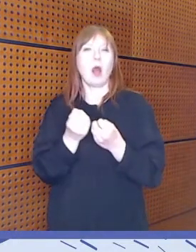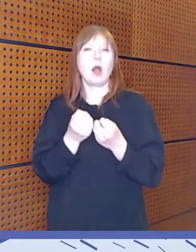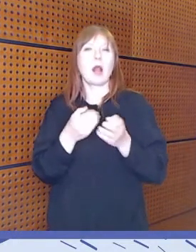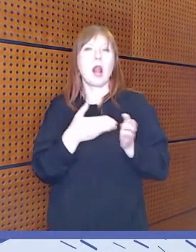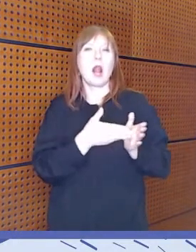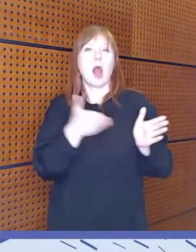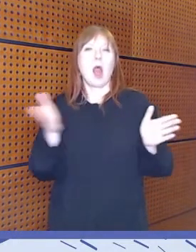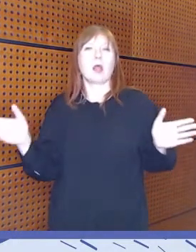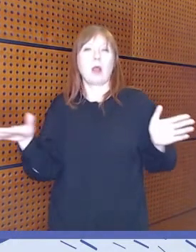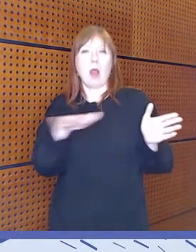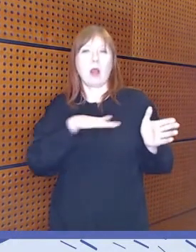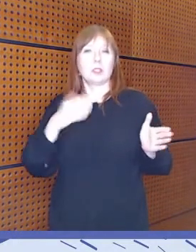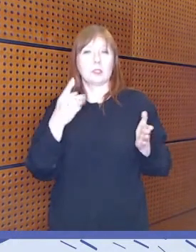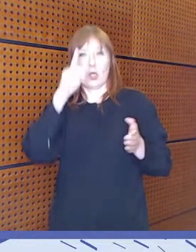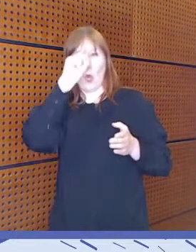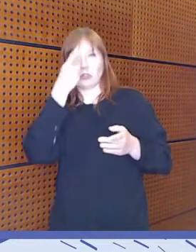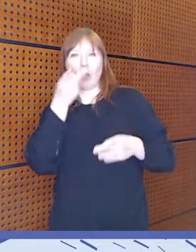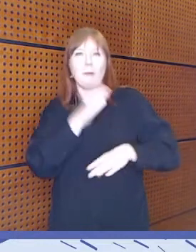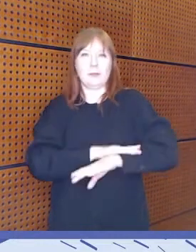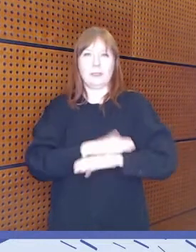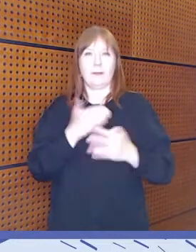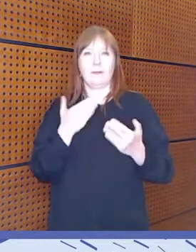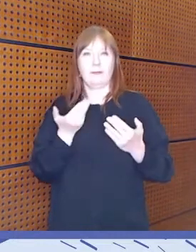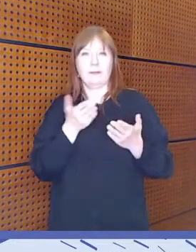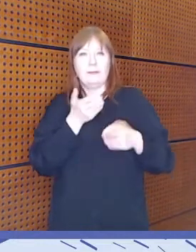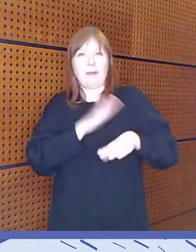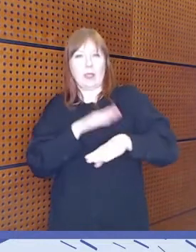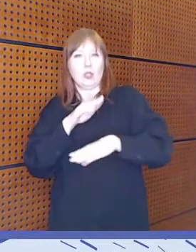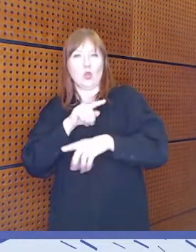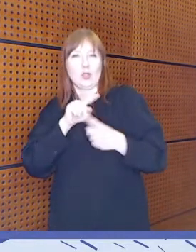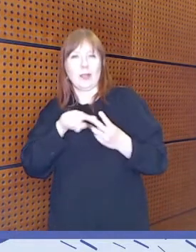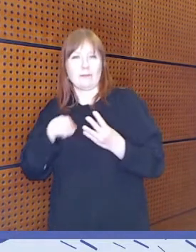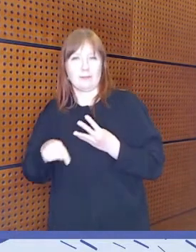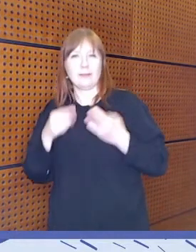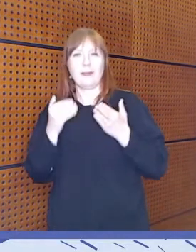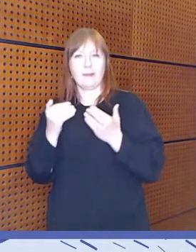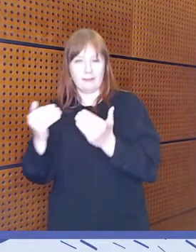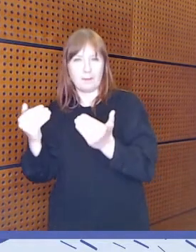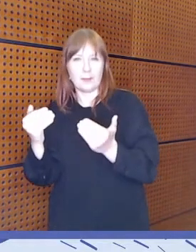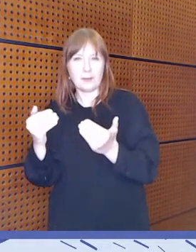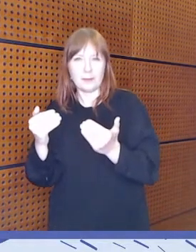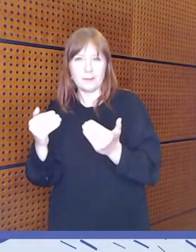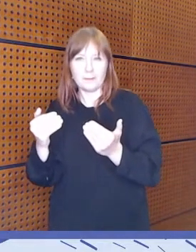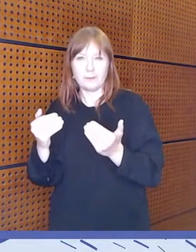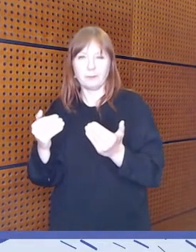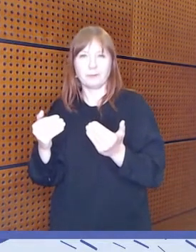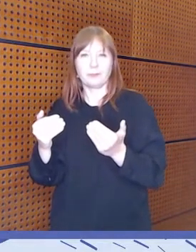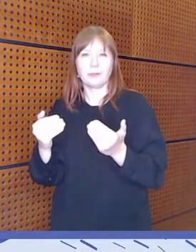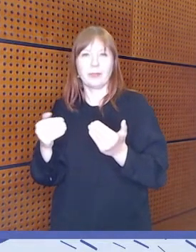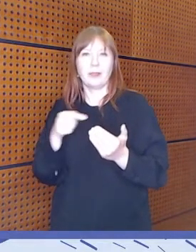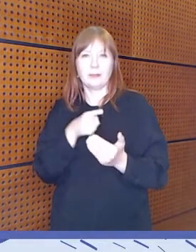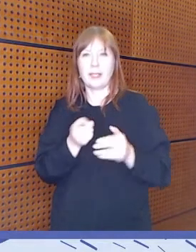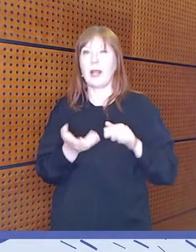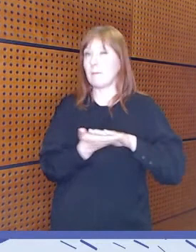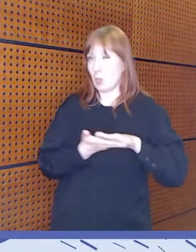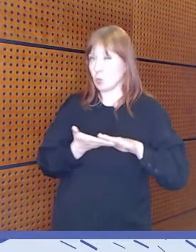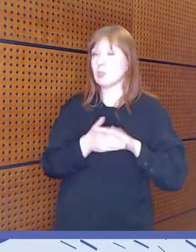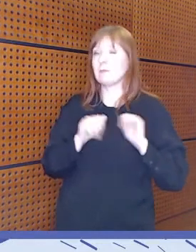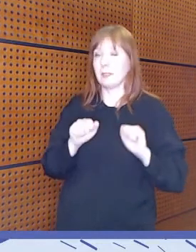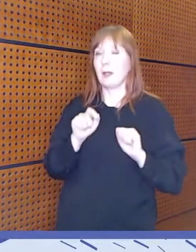kehittämisestä ja siellä alla sitten medialukutaito meillä perusteissakin on kriittistä